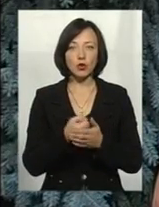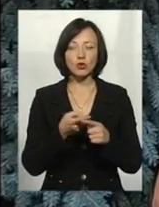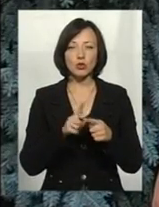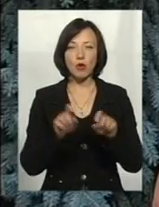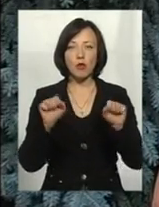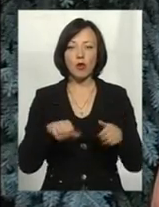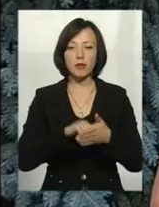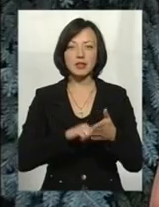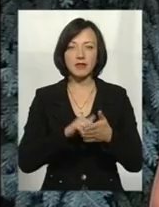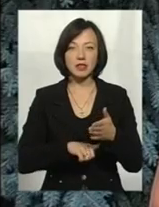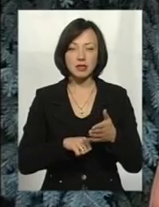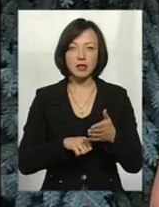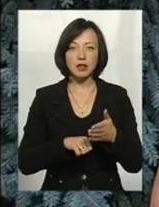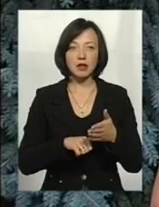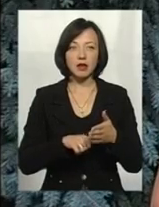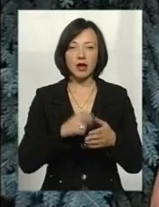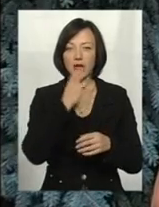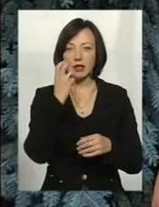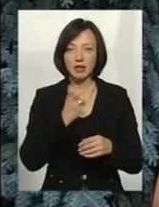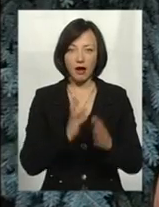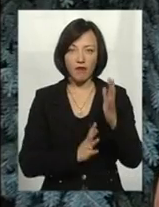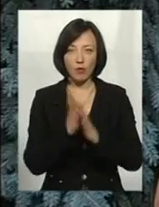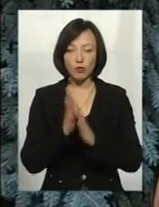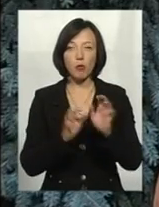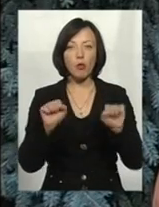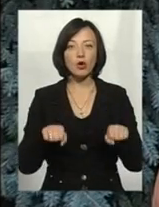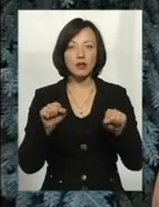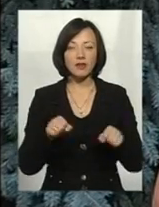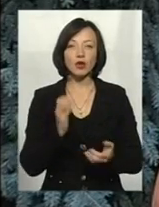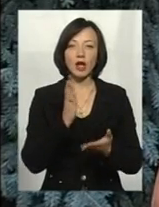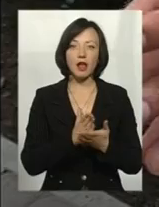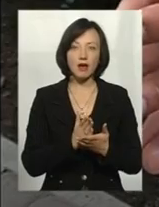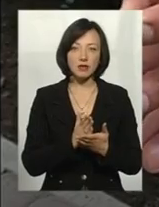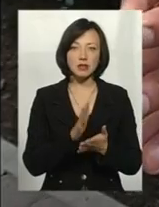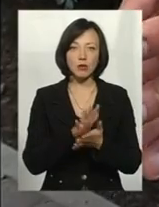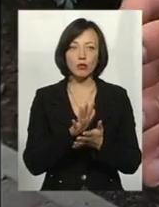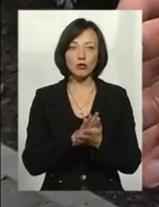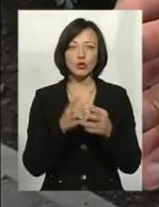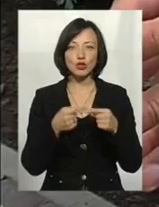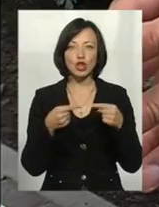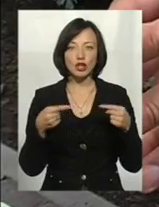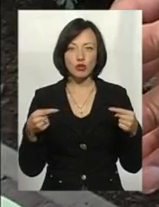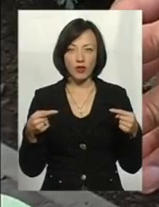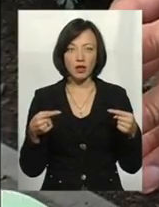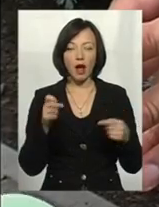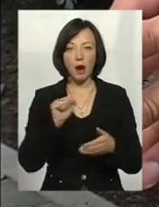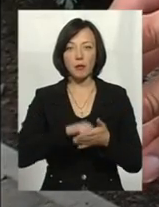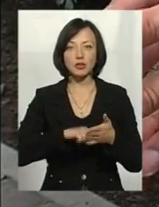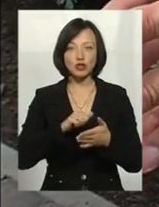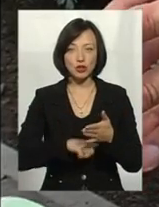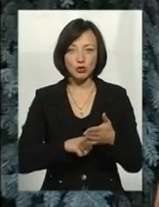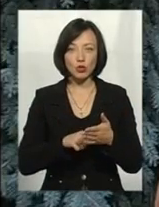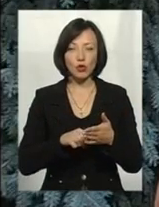призвести, як і зазначене мною гниття водоросли, так і, ймовірно, наявність забрудничих речовин. А причиною їх